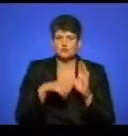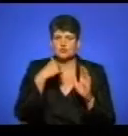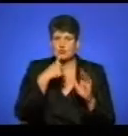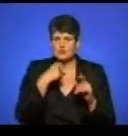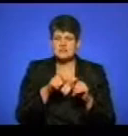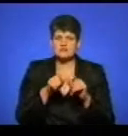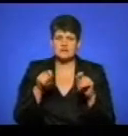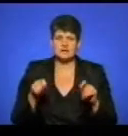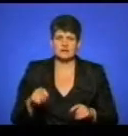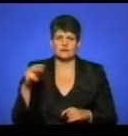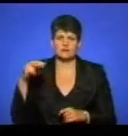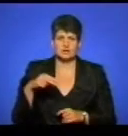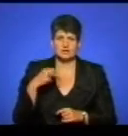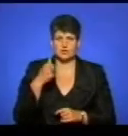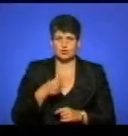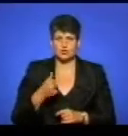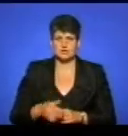у 2000 році.